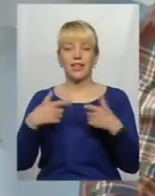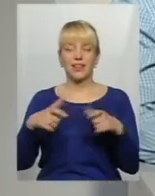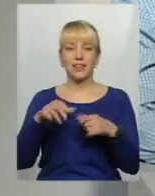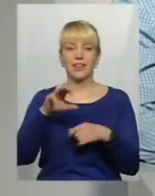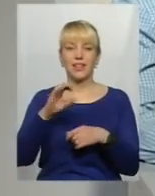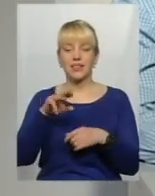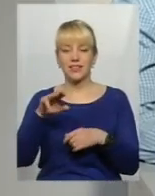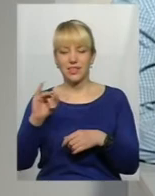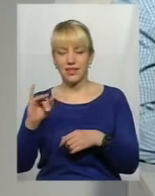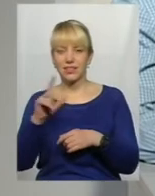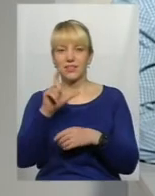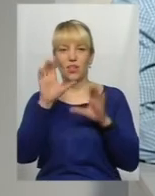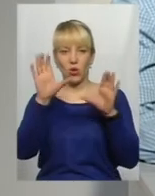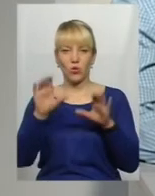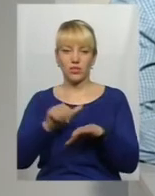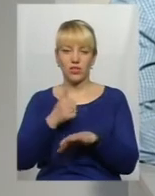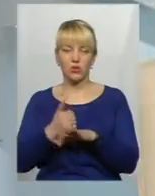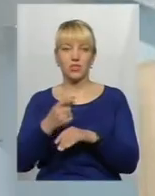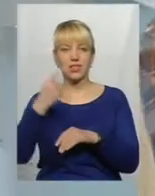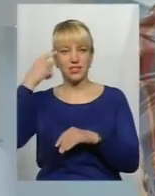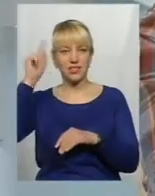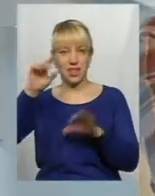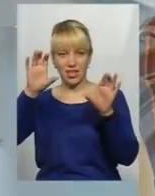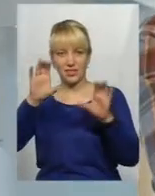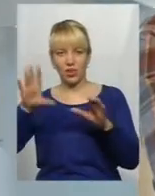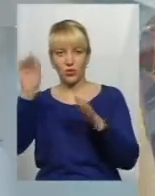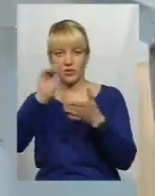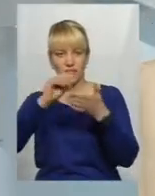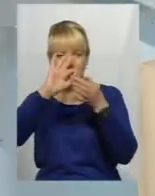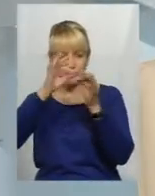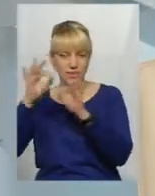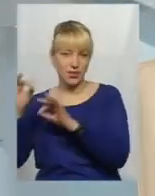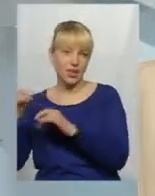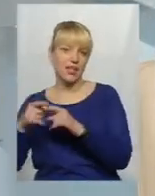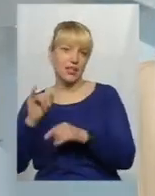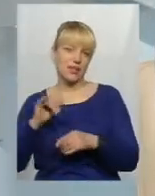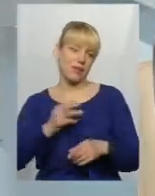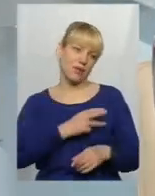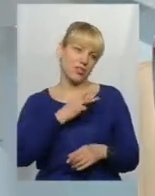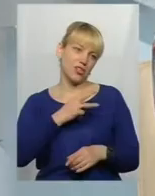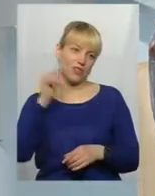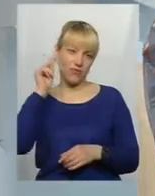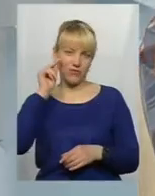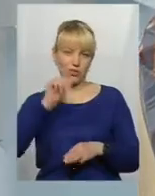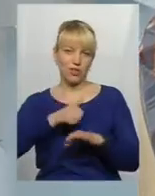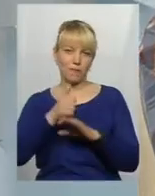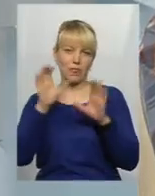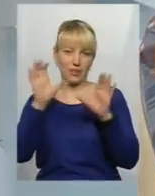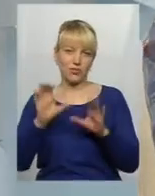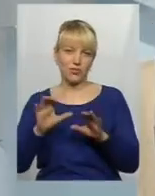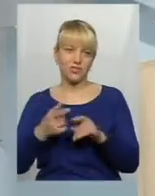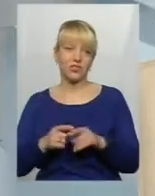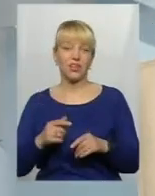Конституції, зізнання історії України. Теж хороша пропозиція. бажаючи їх вивчити Конституцію, вирости в